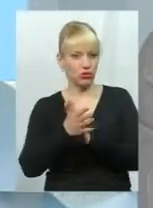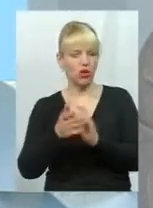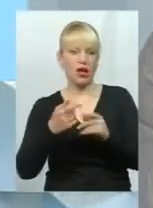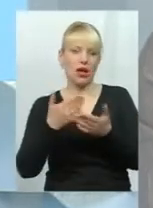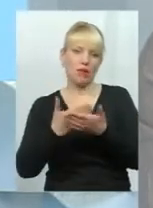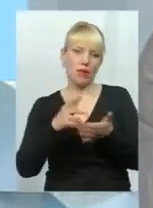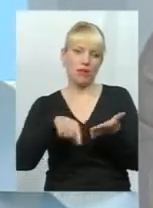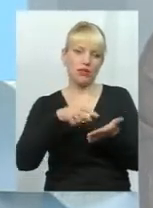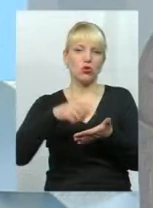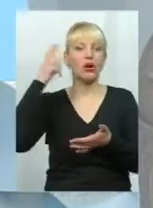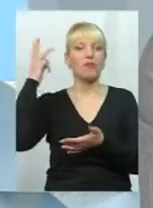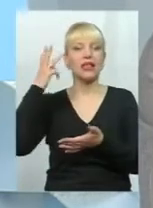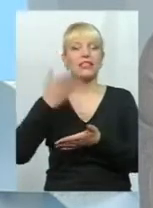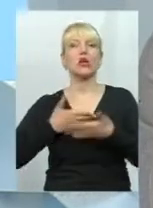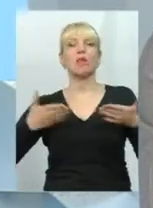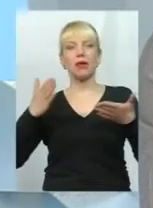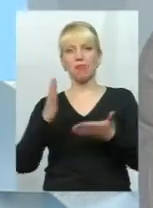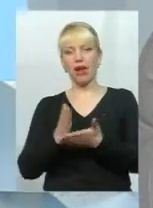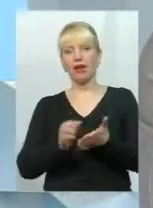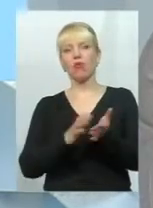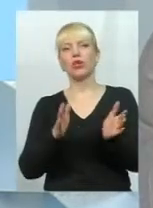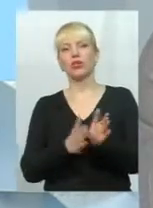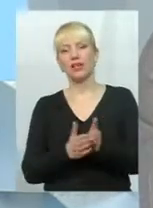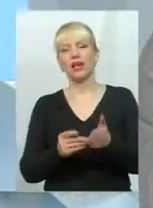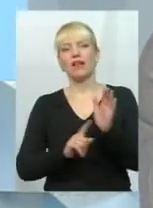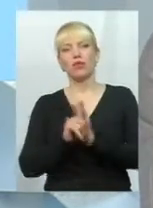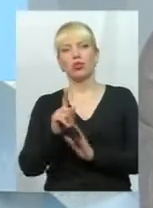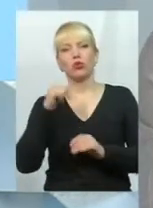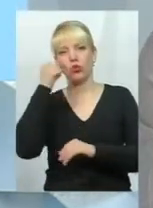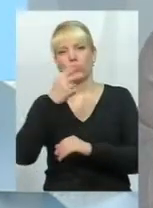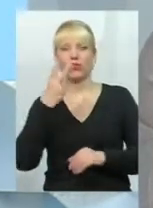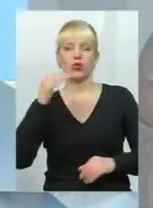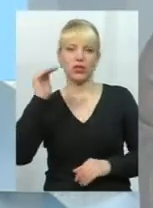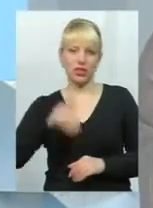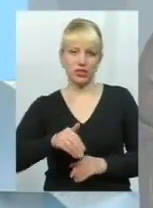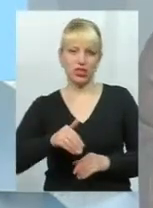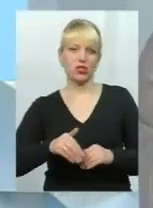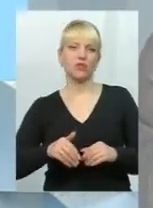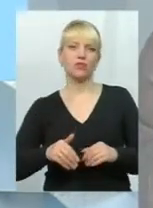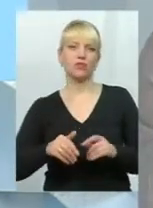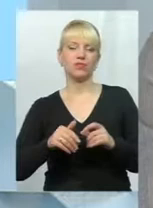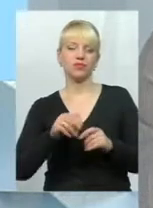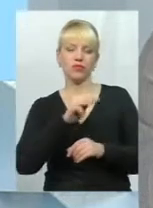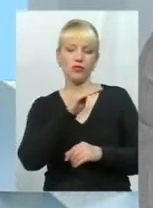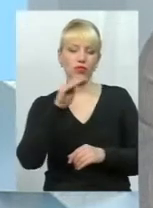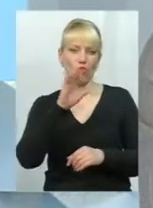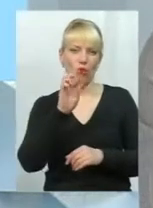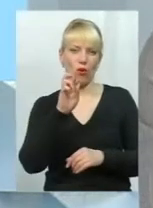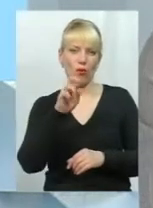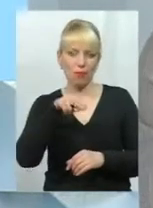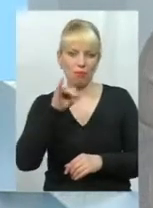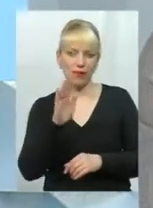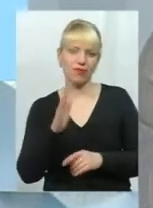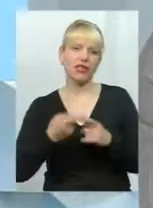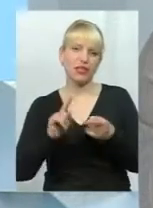місту Хмельницькому маємо реєстрацію з початку року більше двох тисяч фопів. Це якраз той процес, який